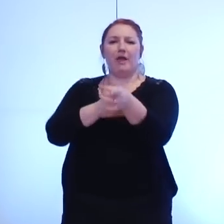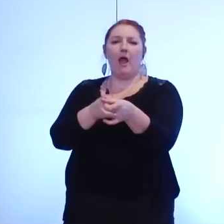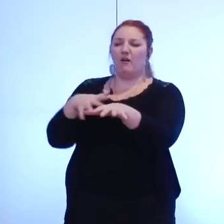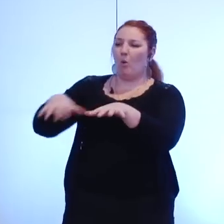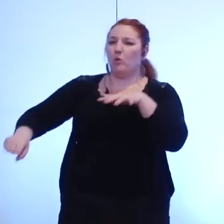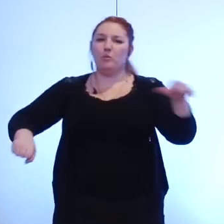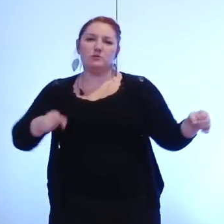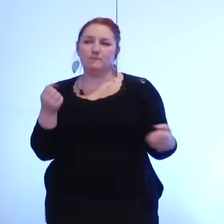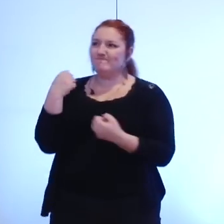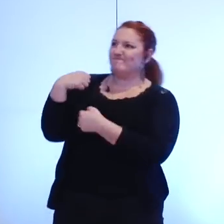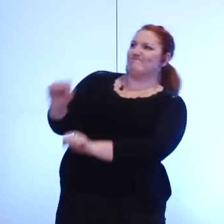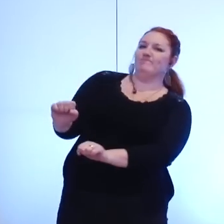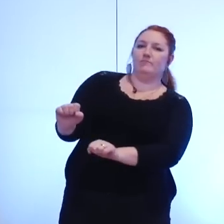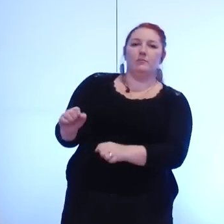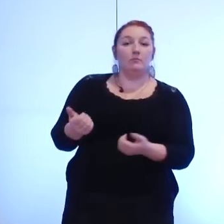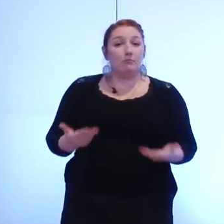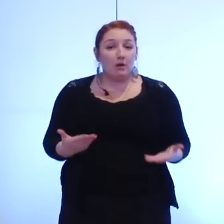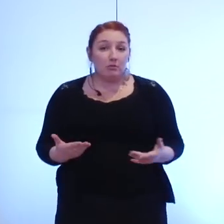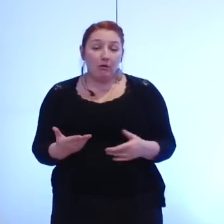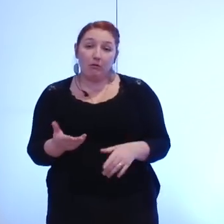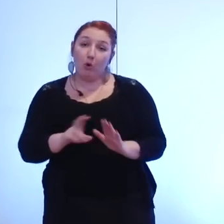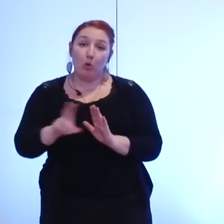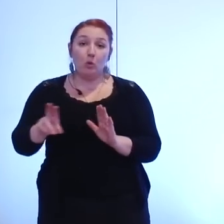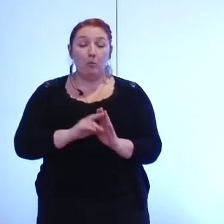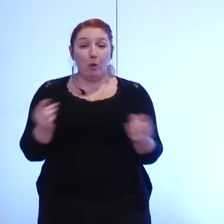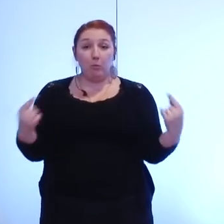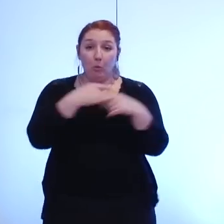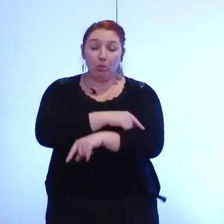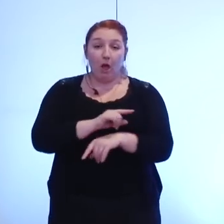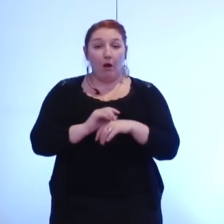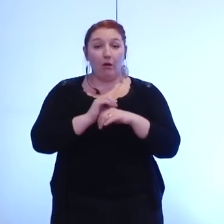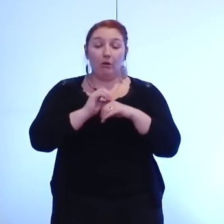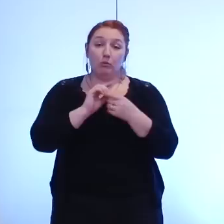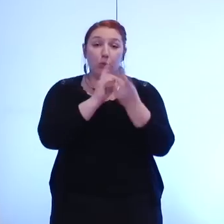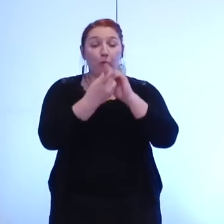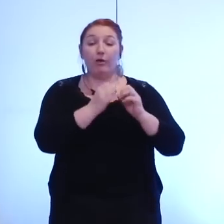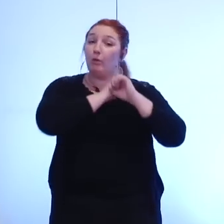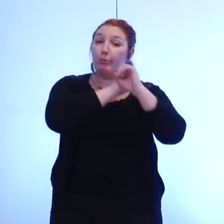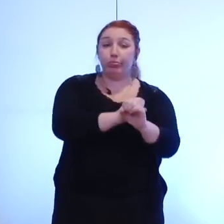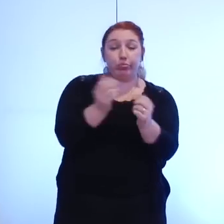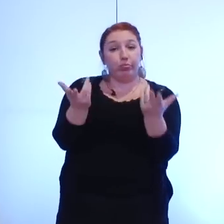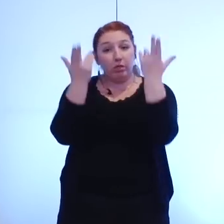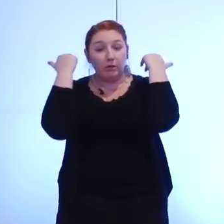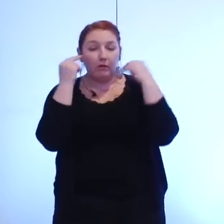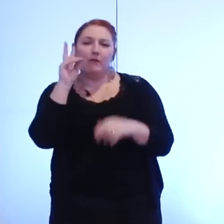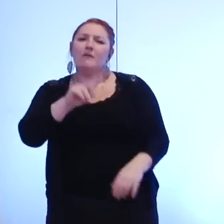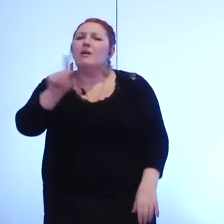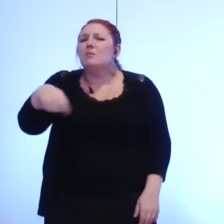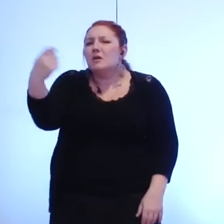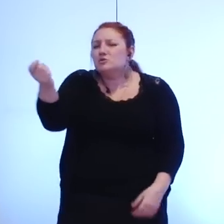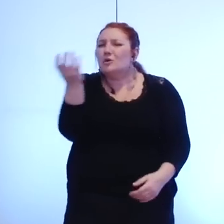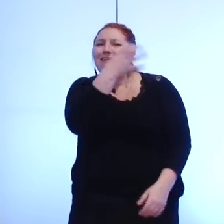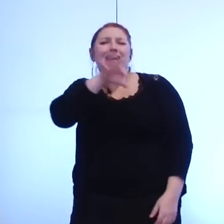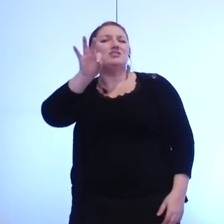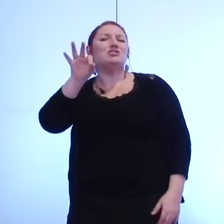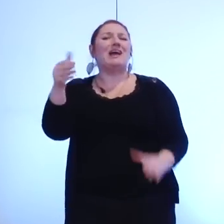non pas que nous nions monsieur Ferrari l'intérêt de la métropole il est bien évident qu'on sera plus fort à 450 000